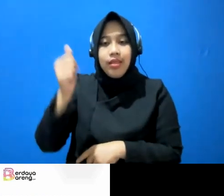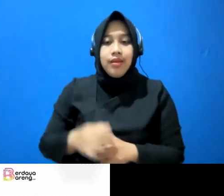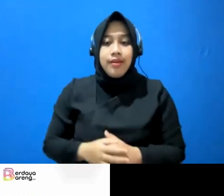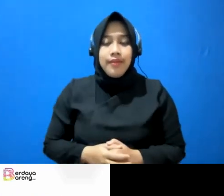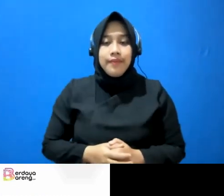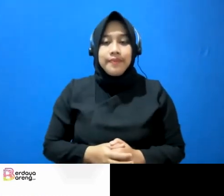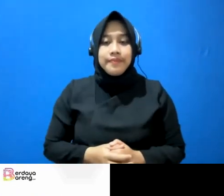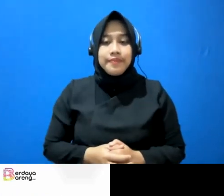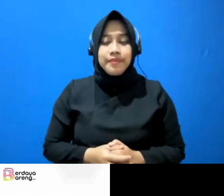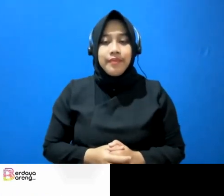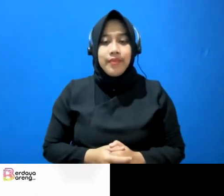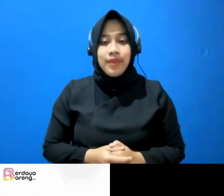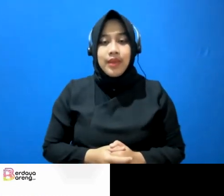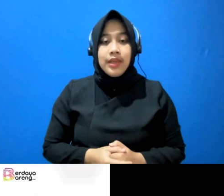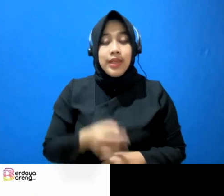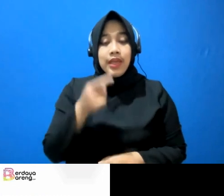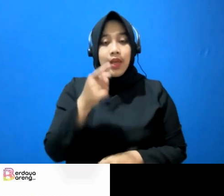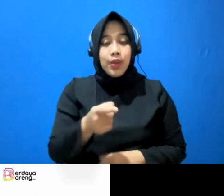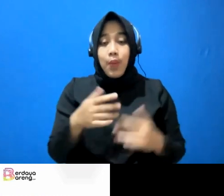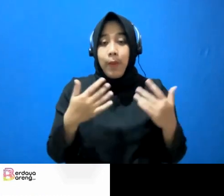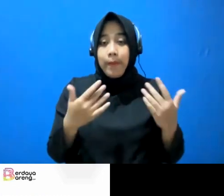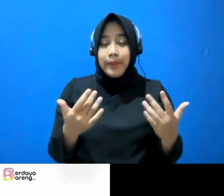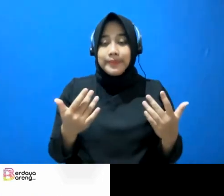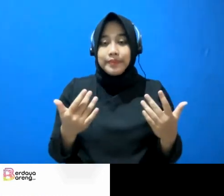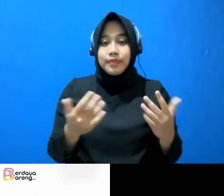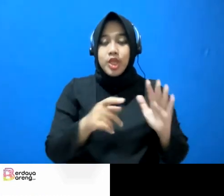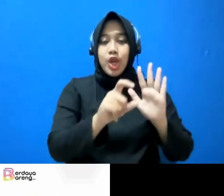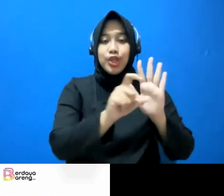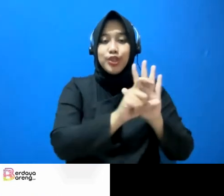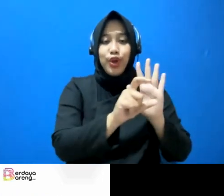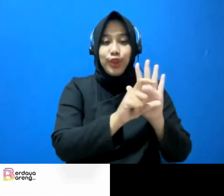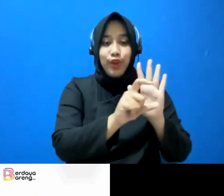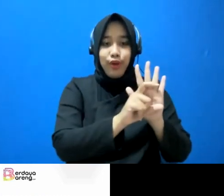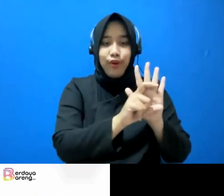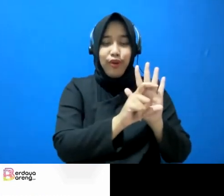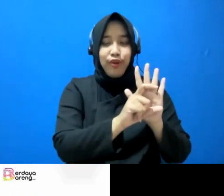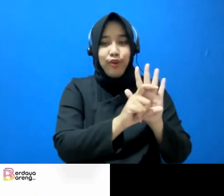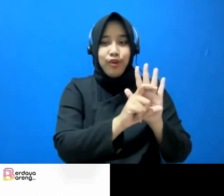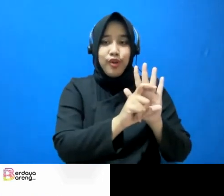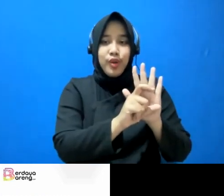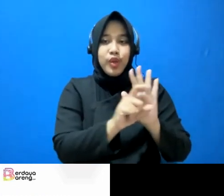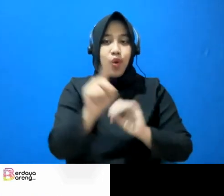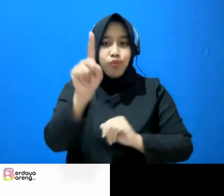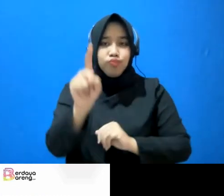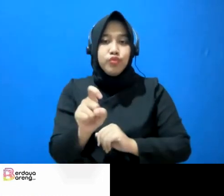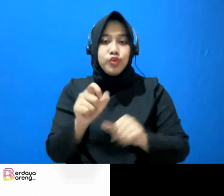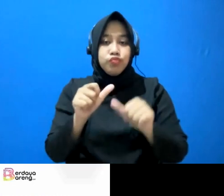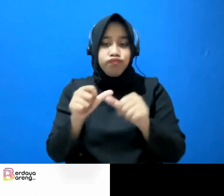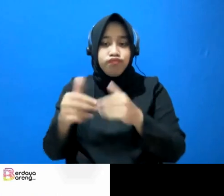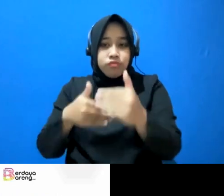jadi itu sebagai contoh-contoh yang perlu terus